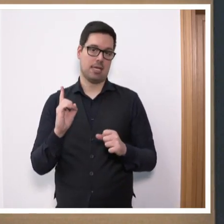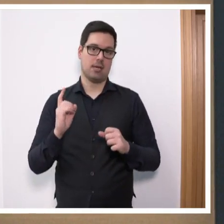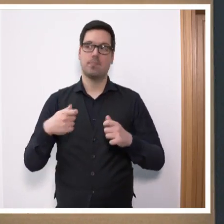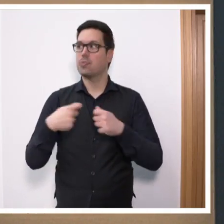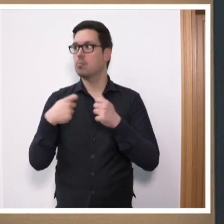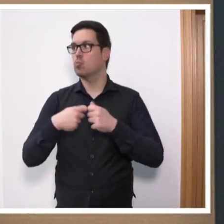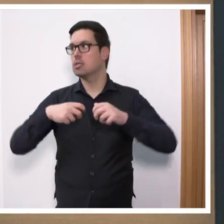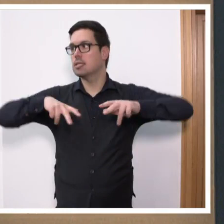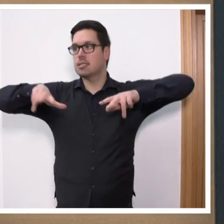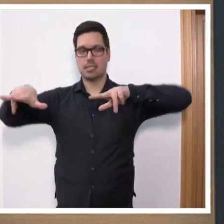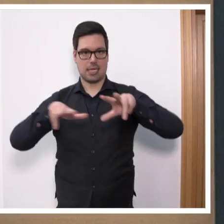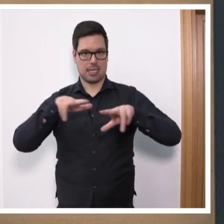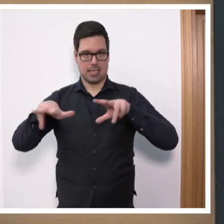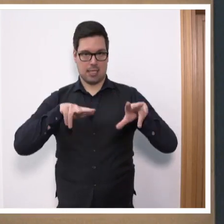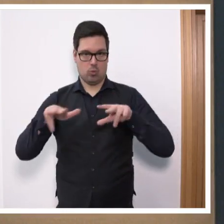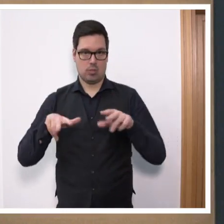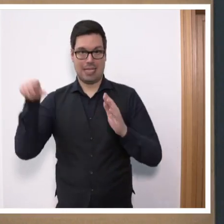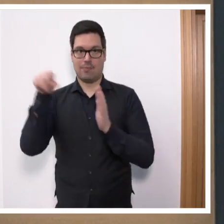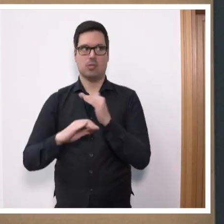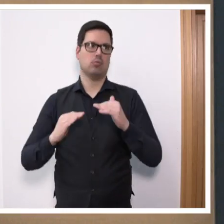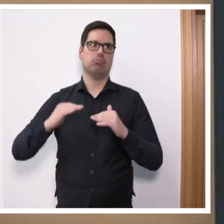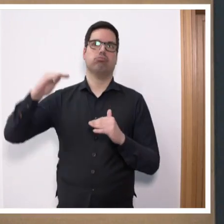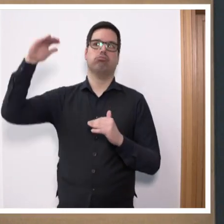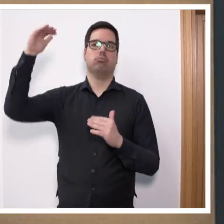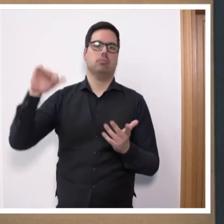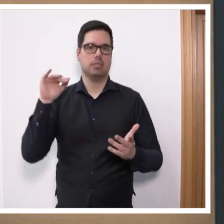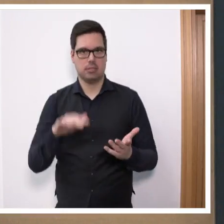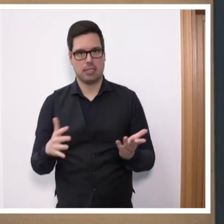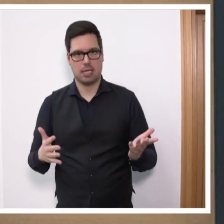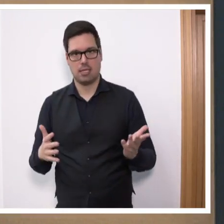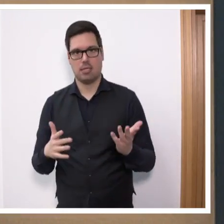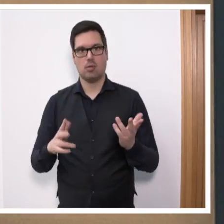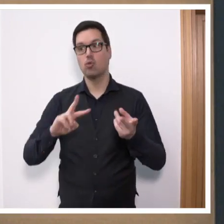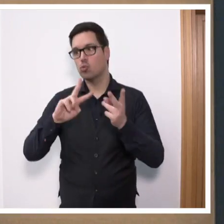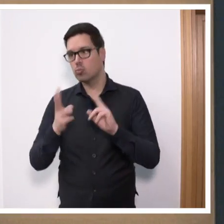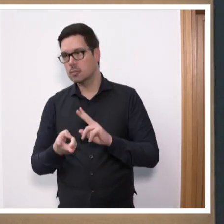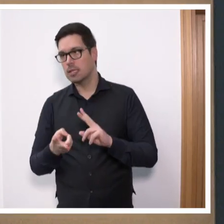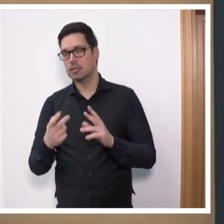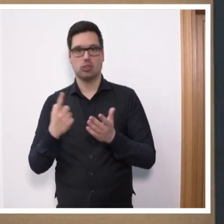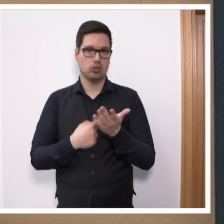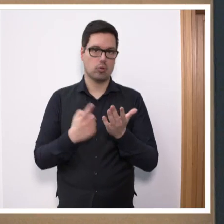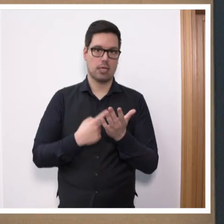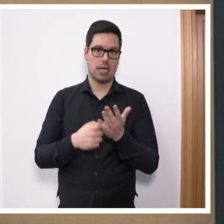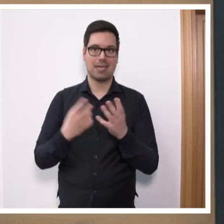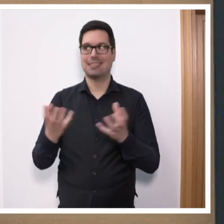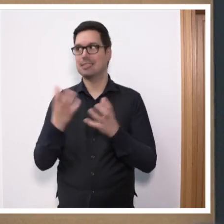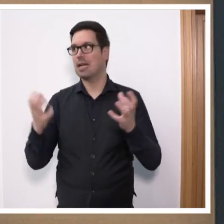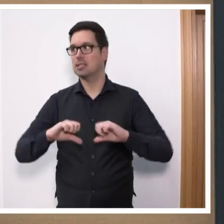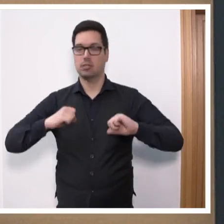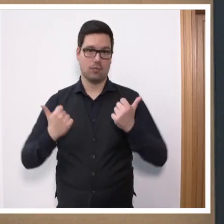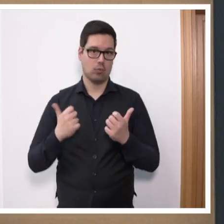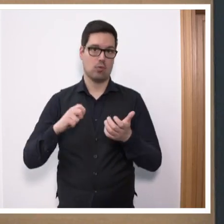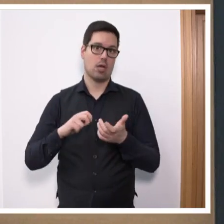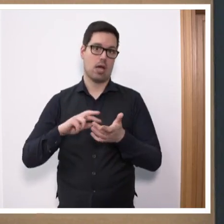treibt, eben die Inflation weiter nach oben. Ich erinnere daran, dass die Umsatzsteuer auf Gas und Fernwärme früher ansteigt als